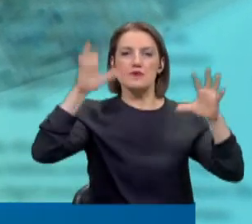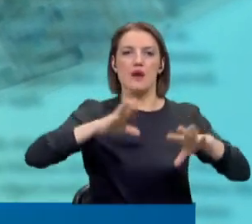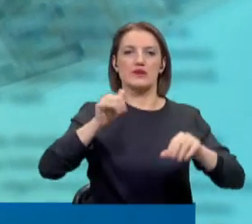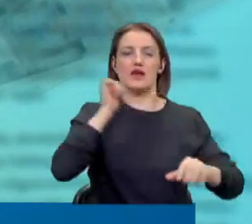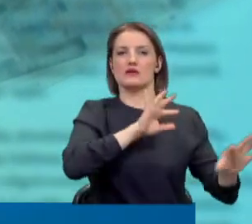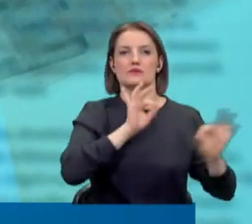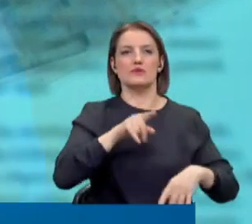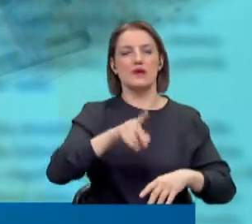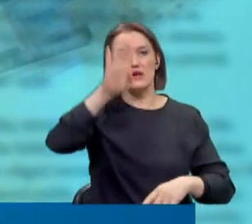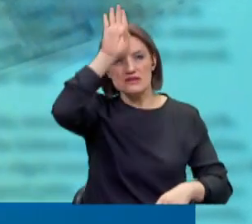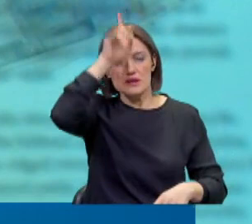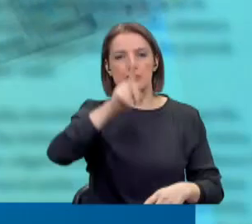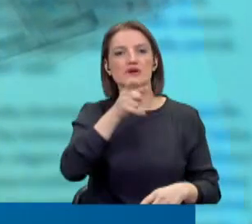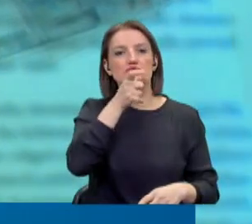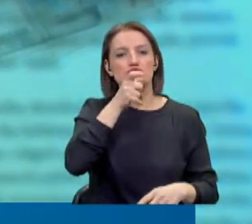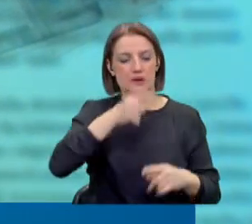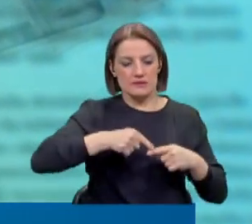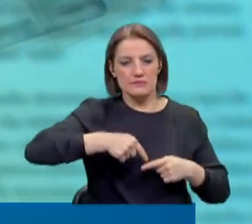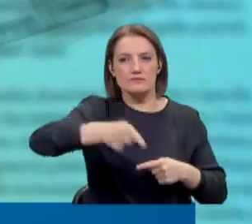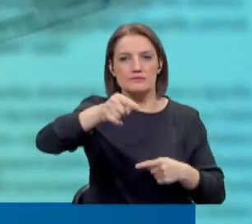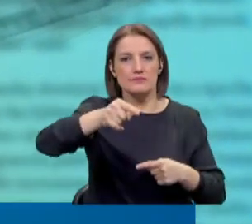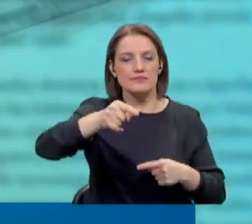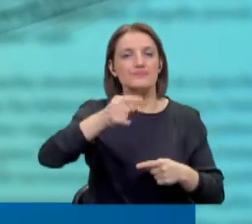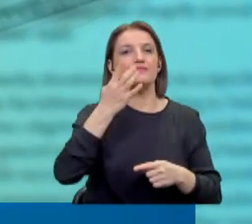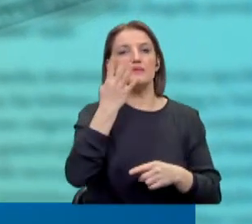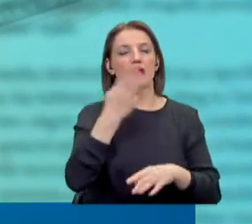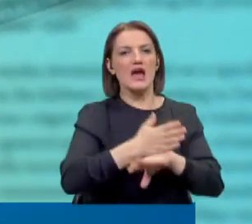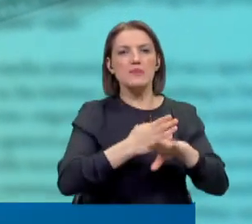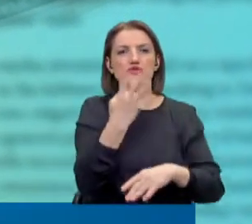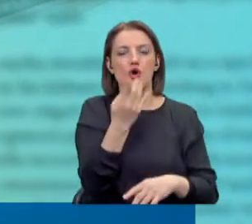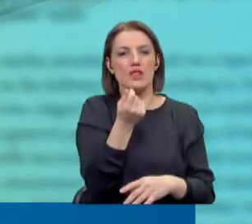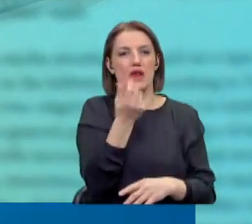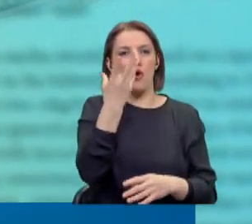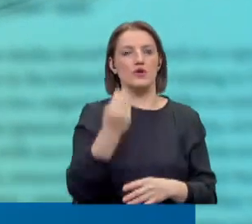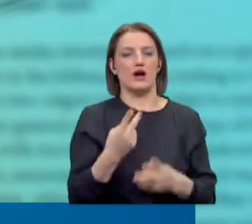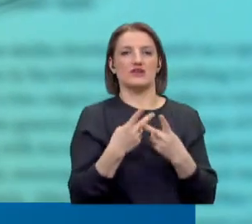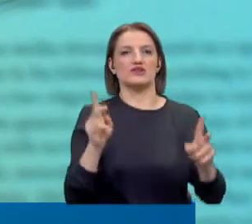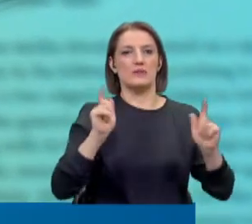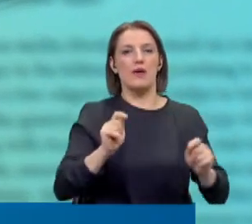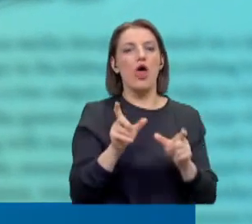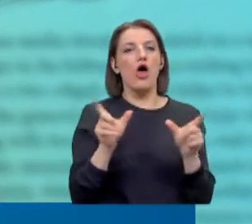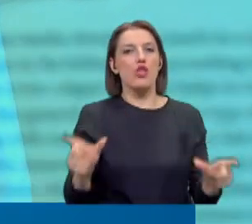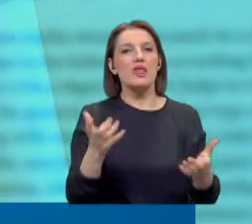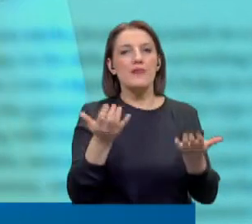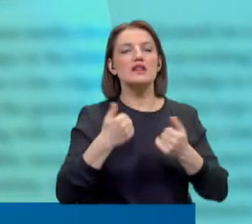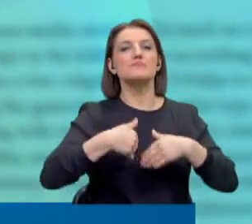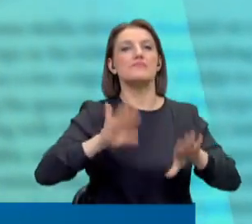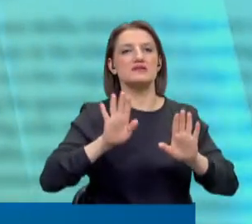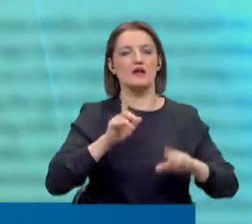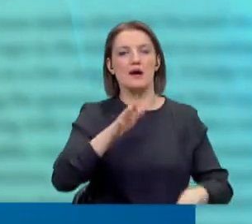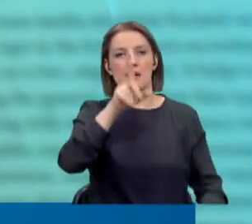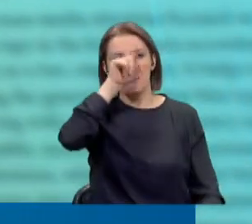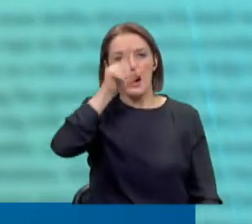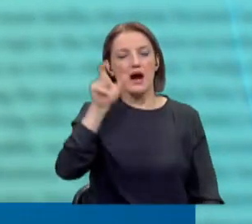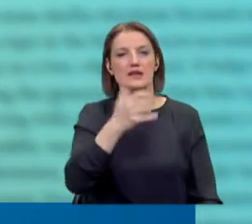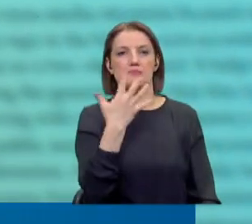İstanbul'da 1 Şubat itibariyle ekmeğin 4 lira olacağı açıklandı. Önlem alınmazsa Mart'ta 5-6 lira